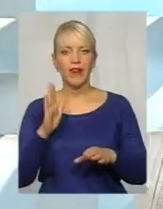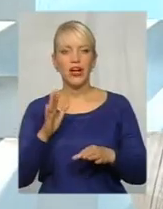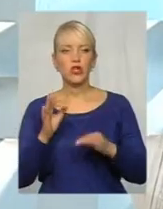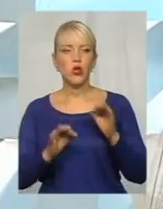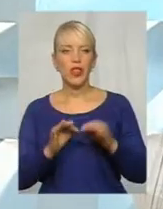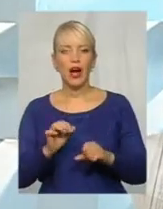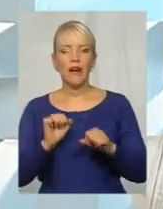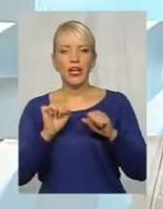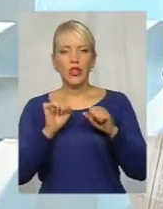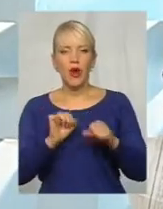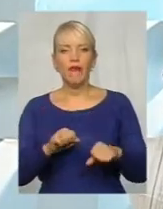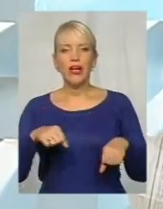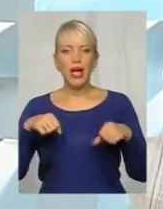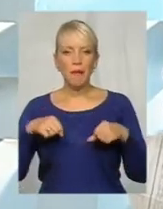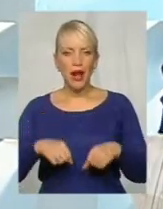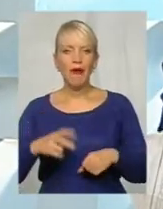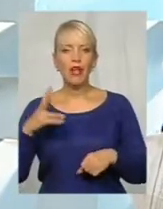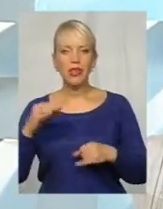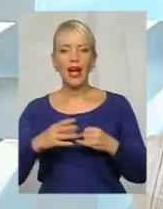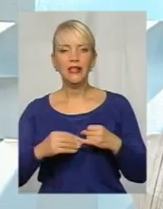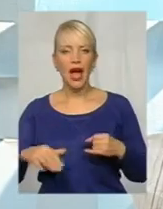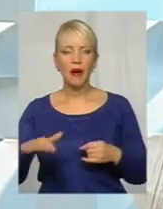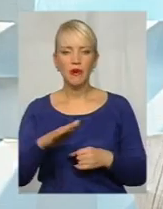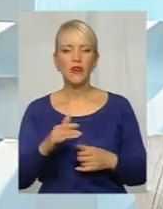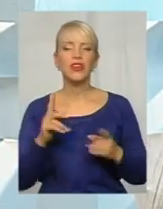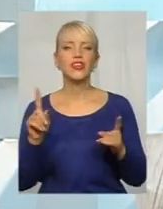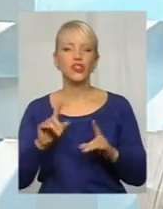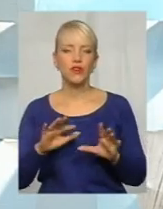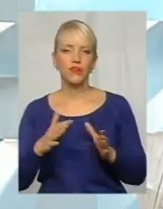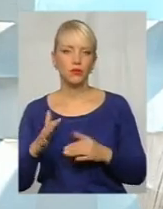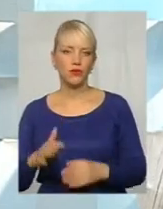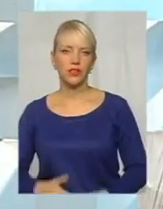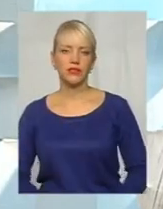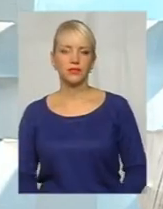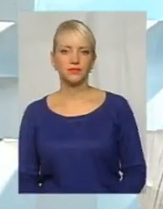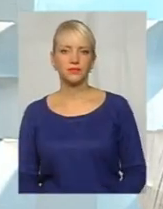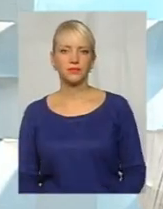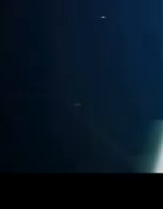відстоюється право на землю, що відбувається загалом.